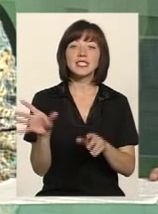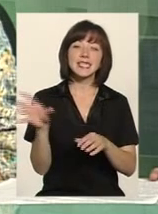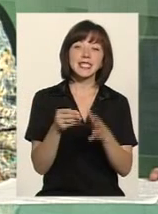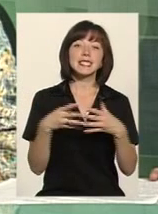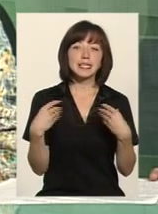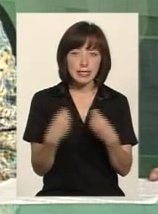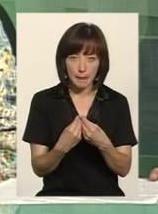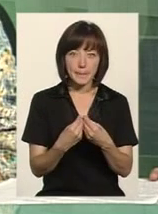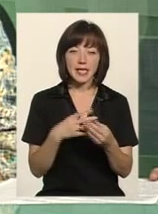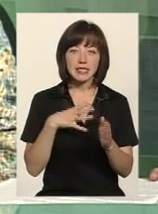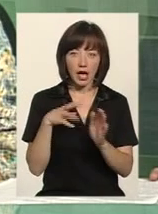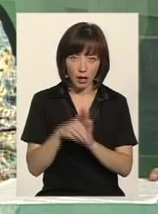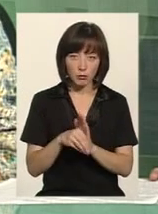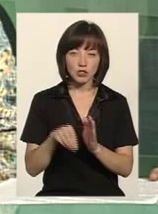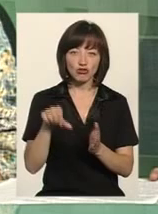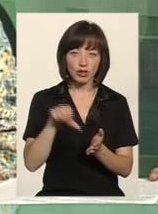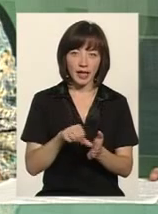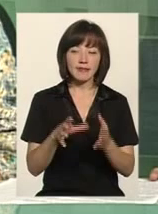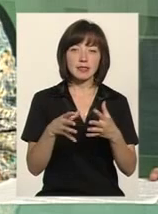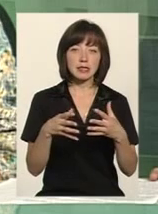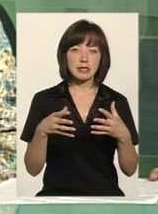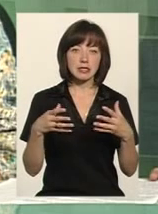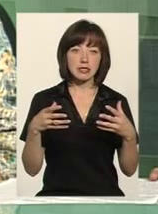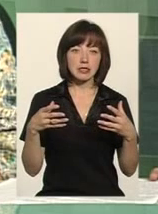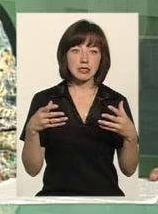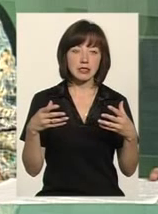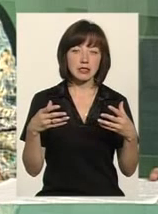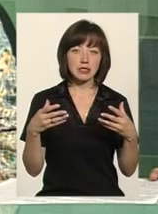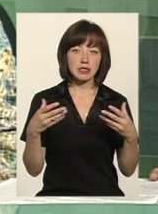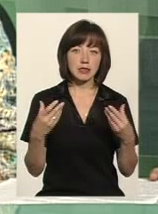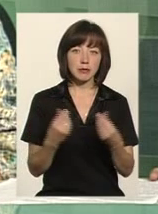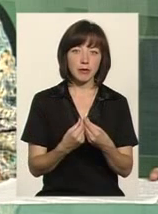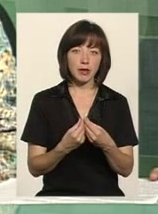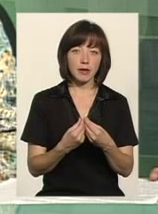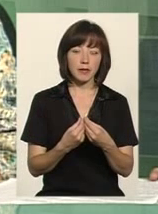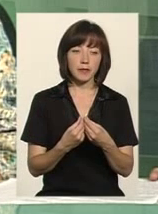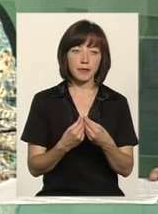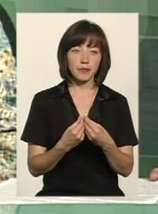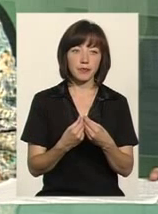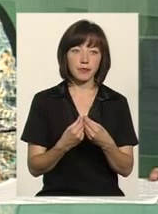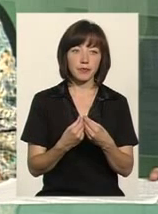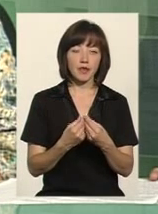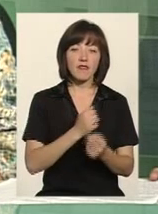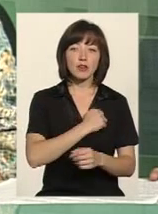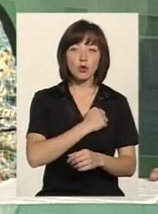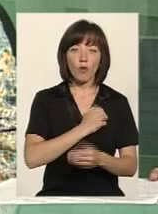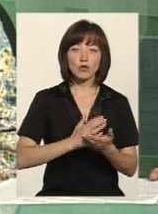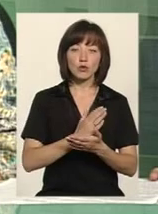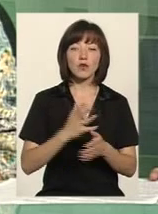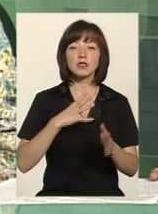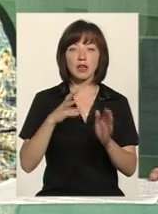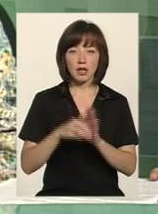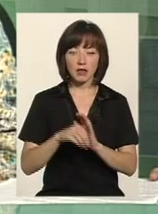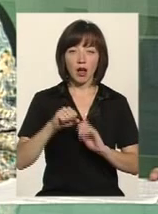загиблих, члени сім'ї загиблих на фронті, якщо так сказати, тобто